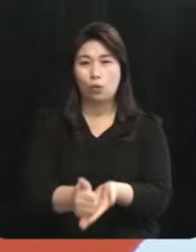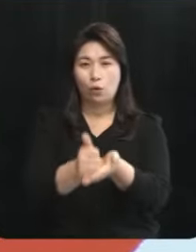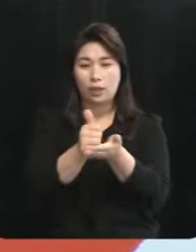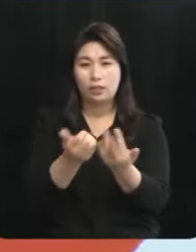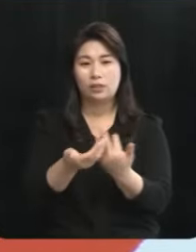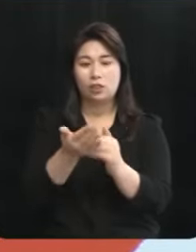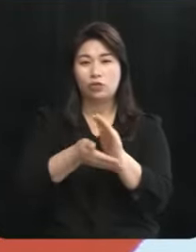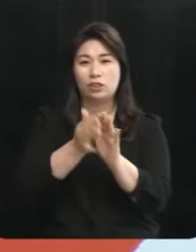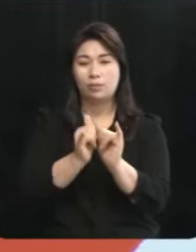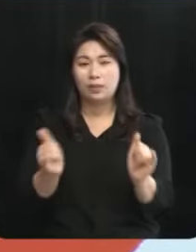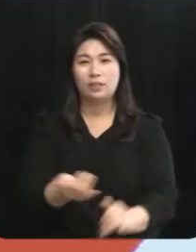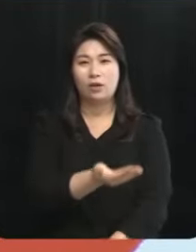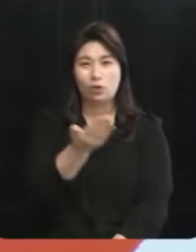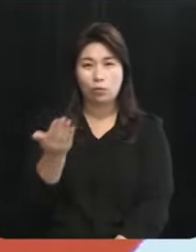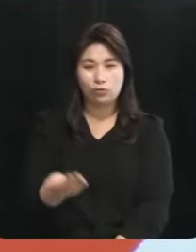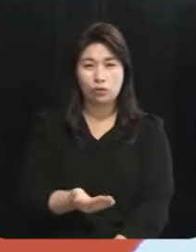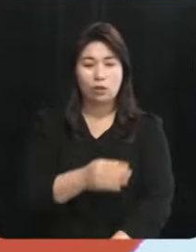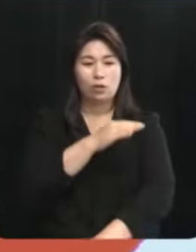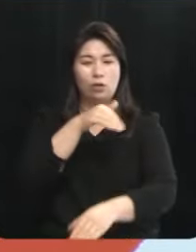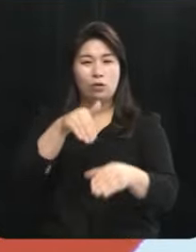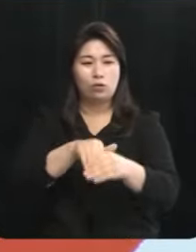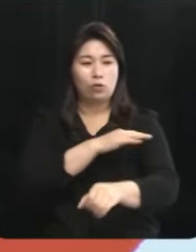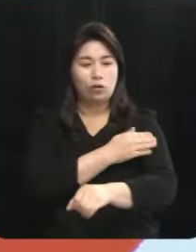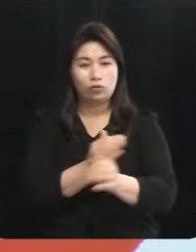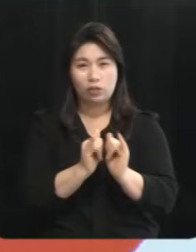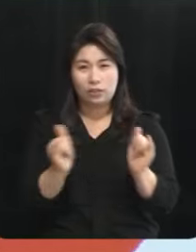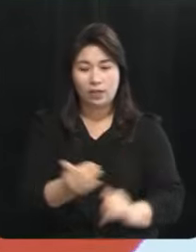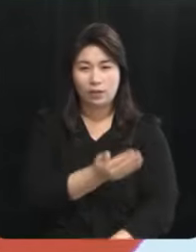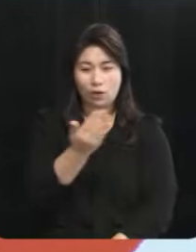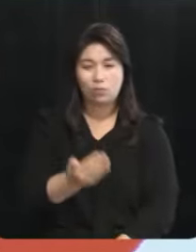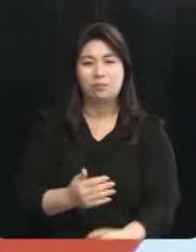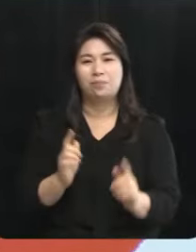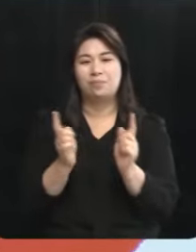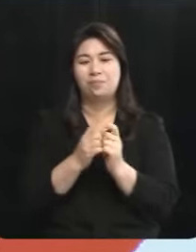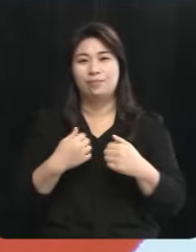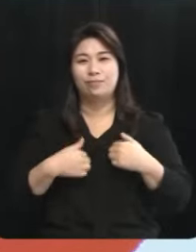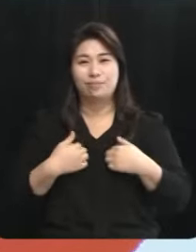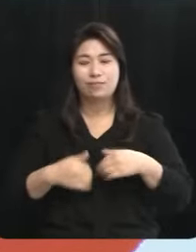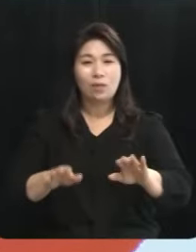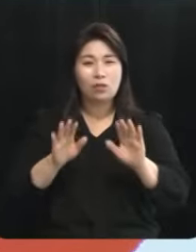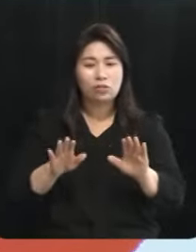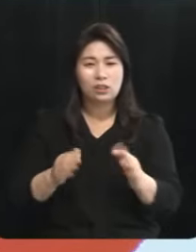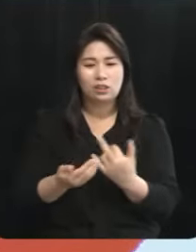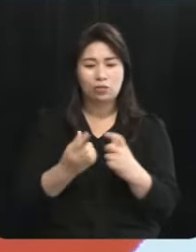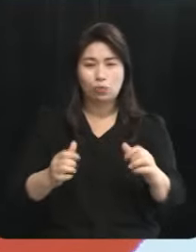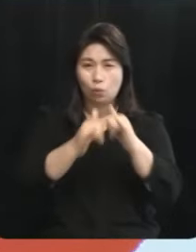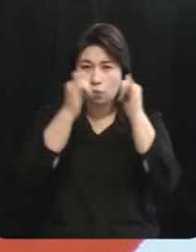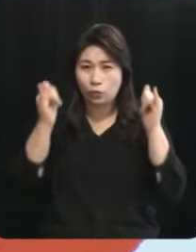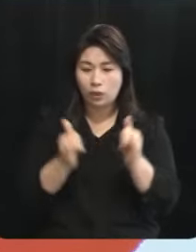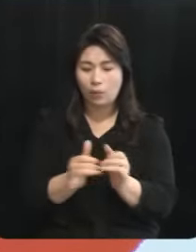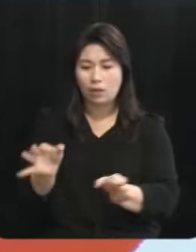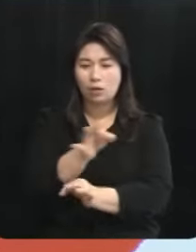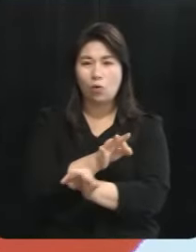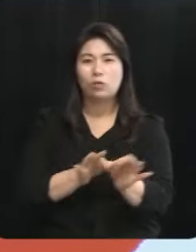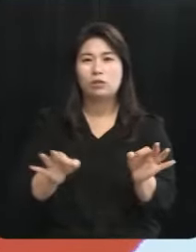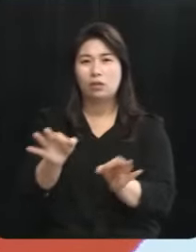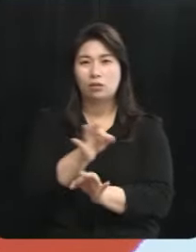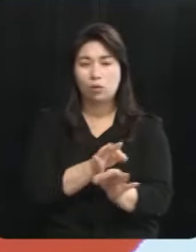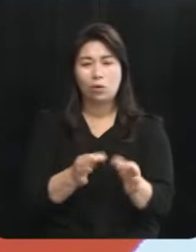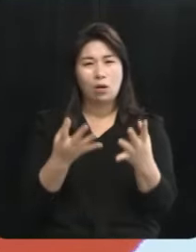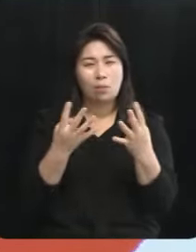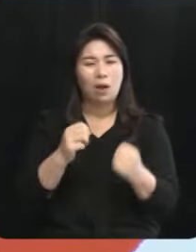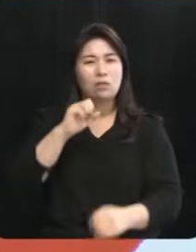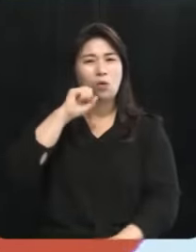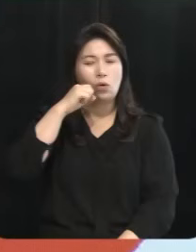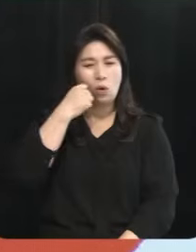제주 시민 여러분 유권자 여러분 반갑습니다 지금 우리 제주 사회는 경제적으로 민생의 많은